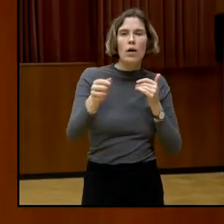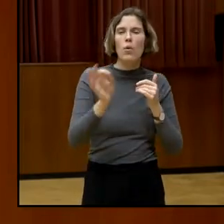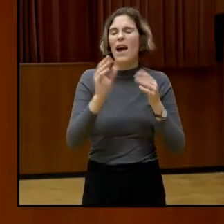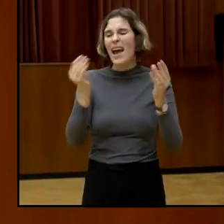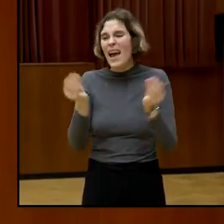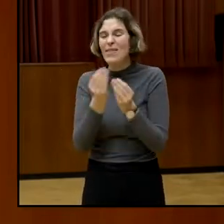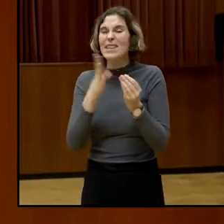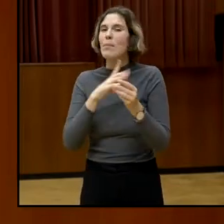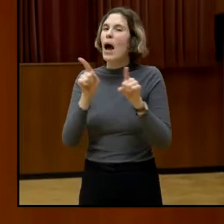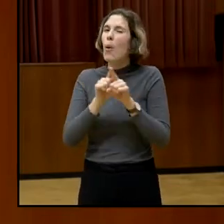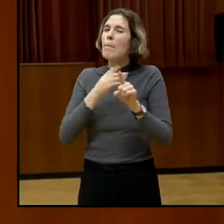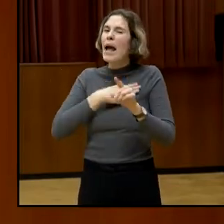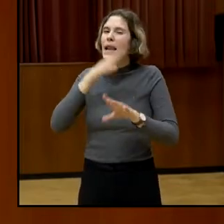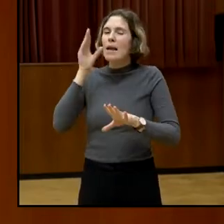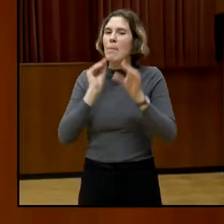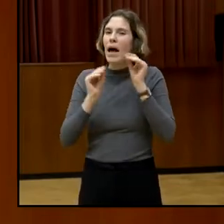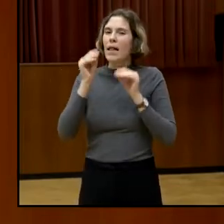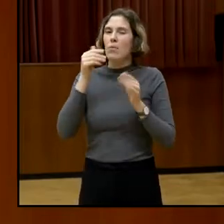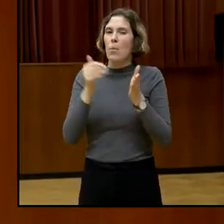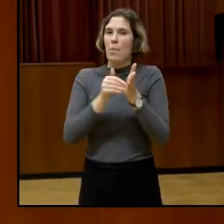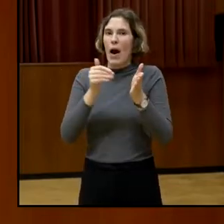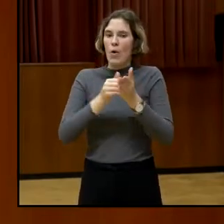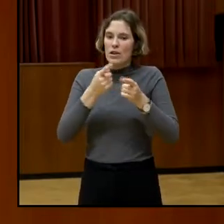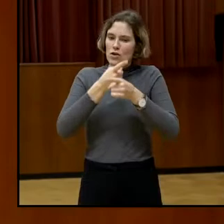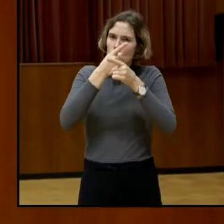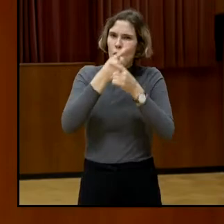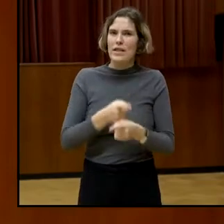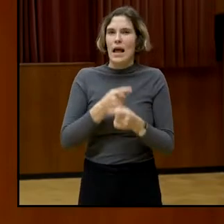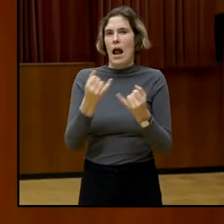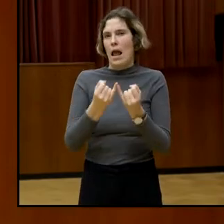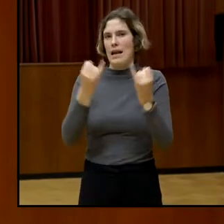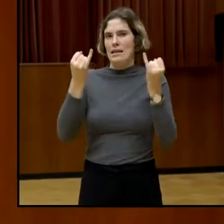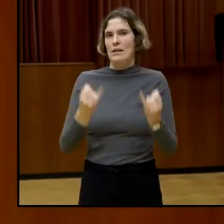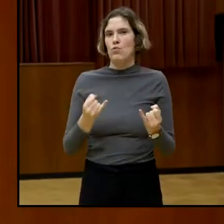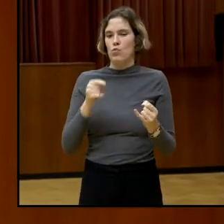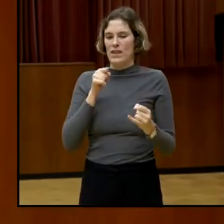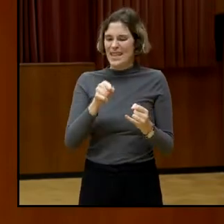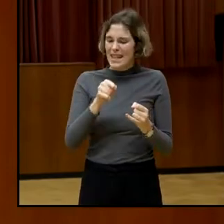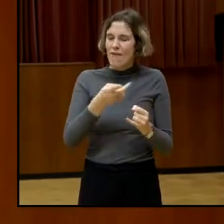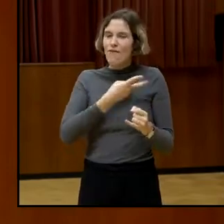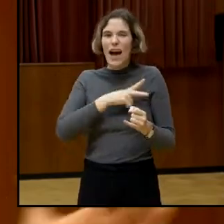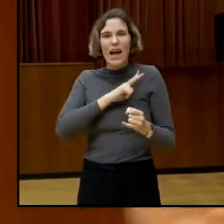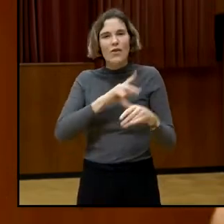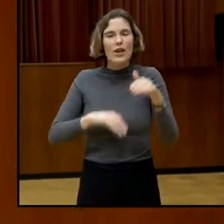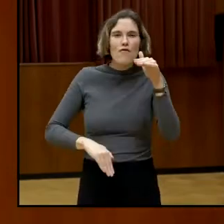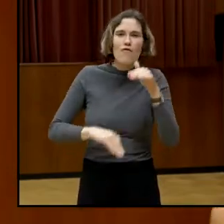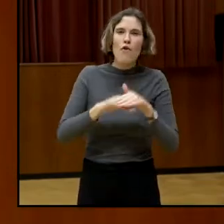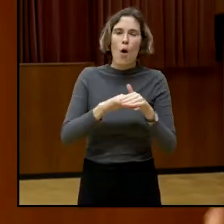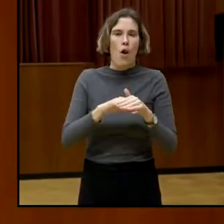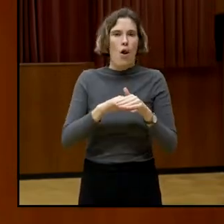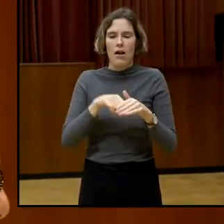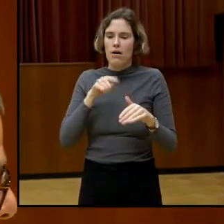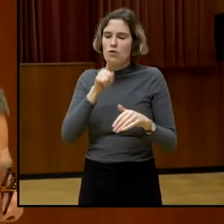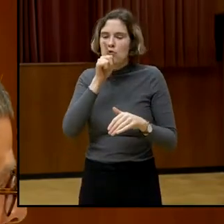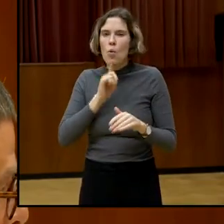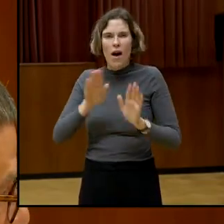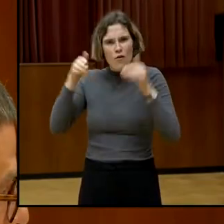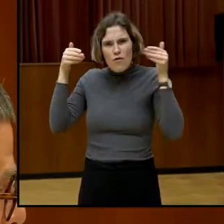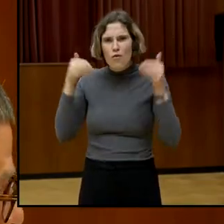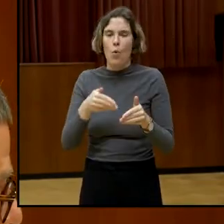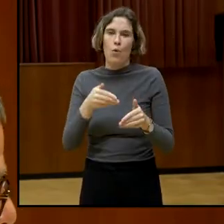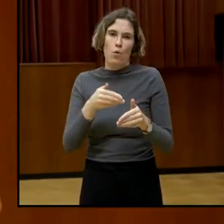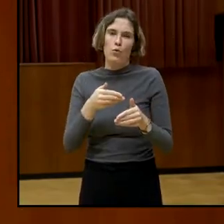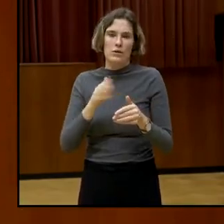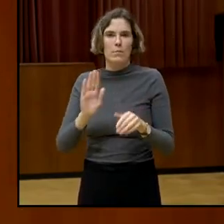Institution da sein, die nichts anderes macht, als diese Bewusstseinsbildung zu fördern, wie bei euch, die Demokratiewirksstaat des